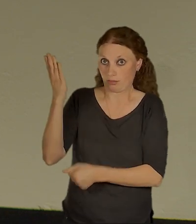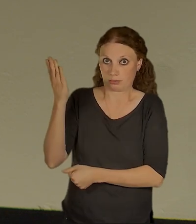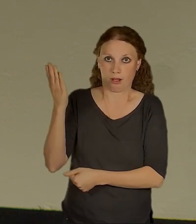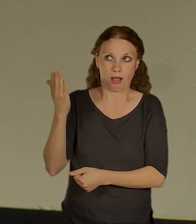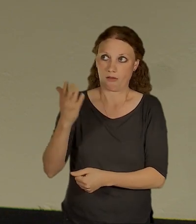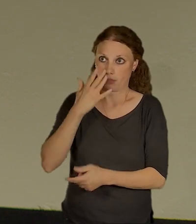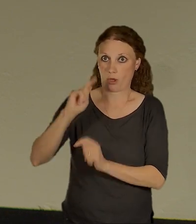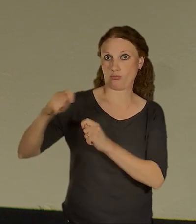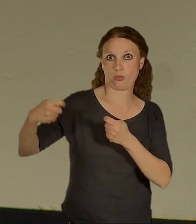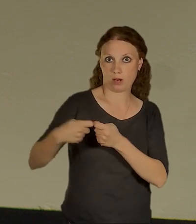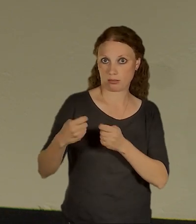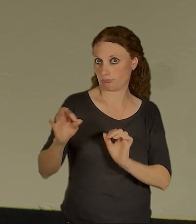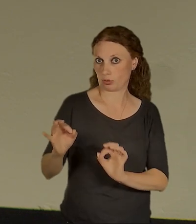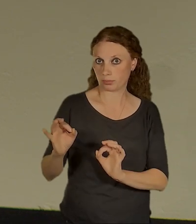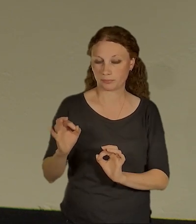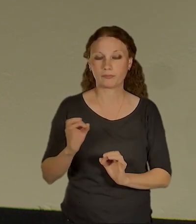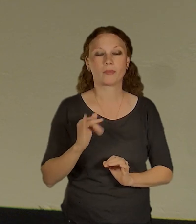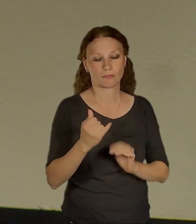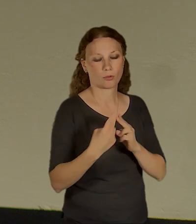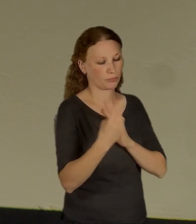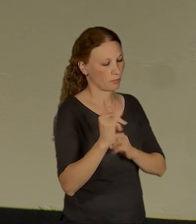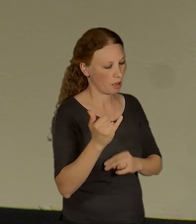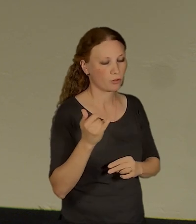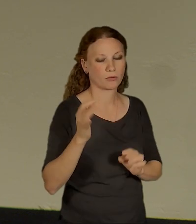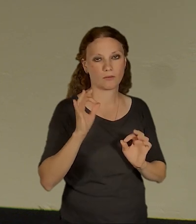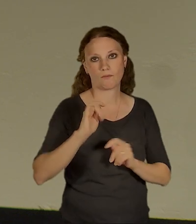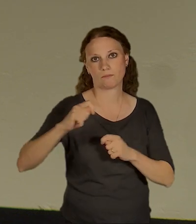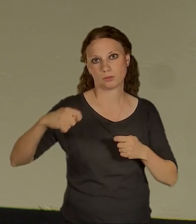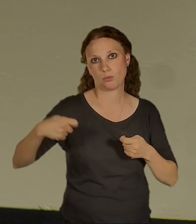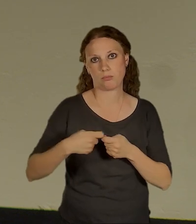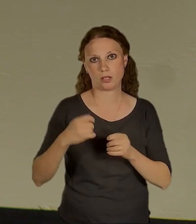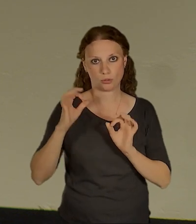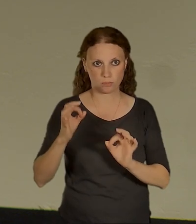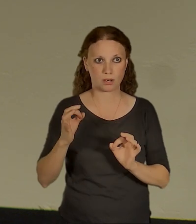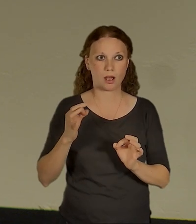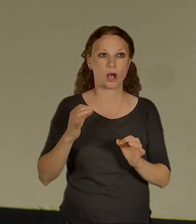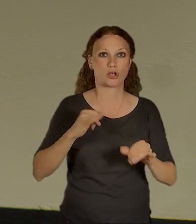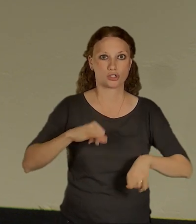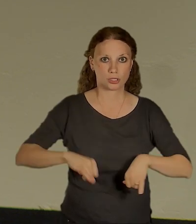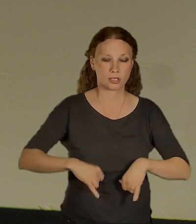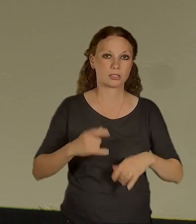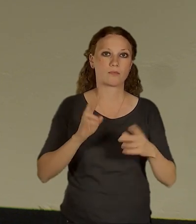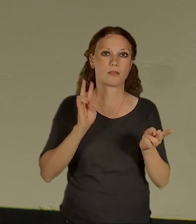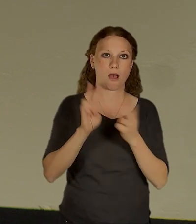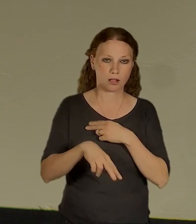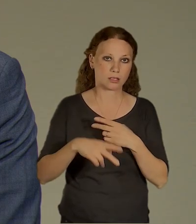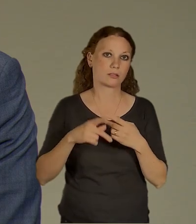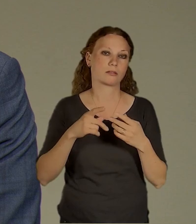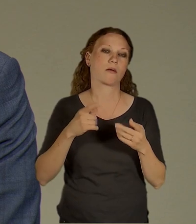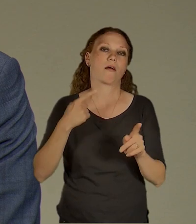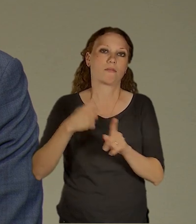ředitelstvím silnice dálníc, tak i se zprávou železnic. V podstatě určitě dobře. Dobrá spolupráce se s